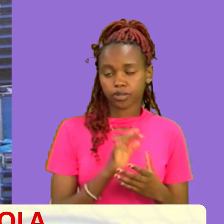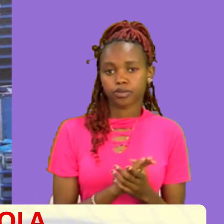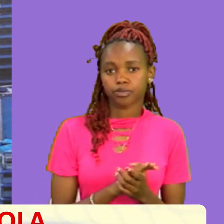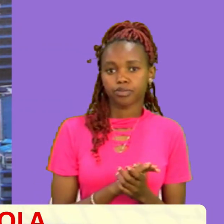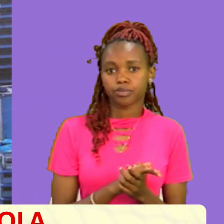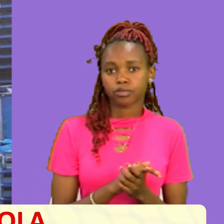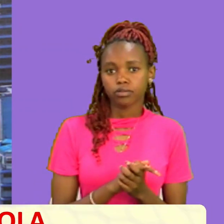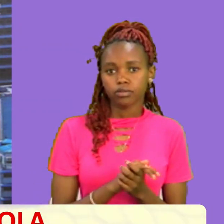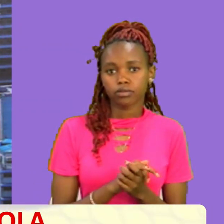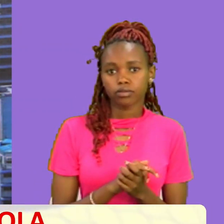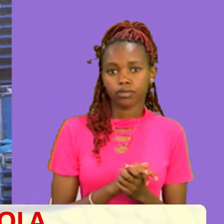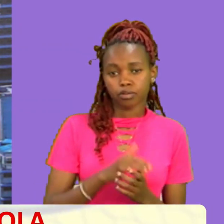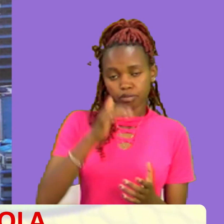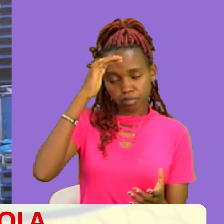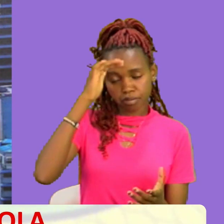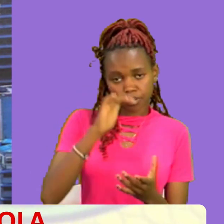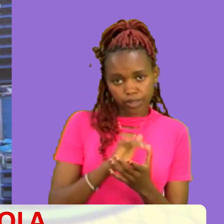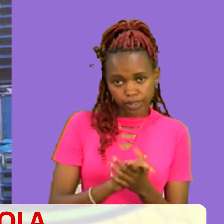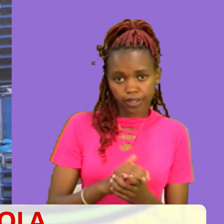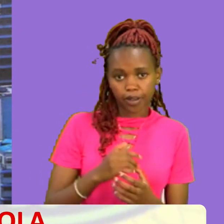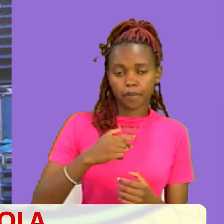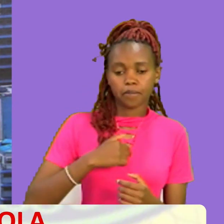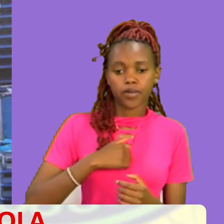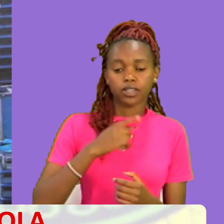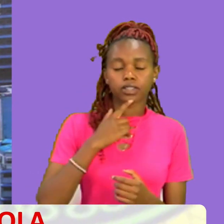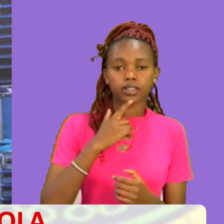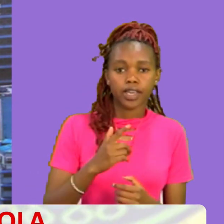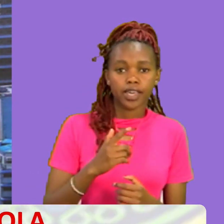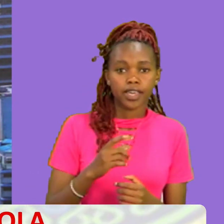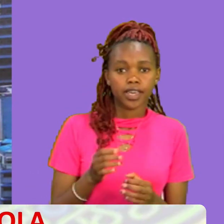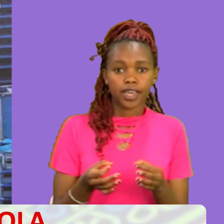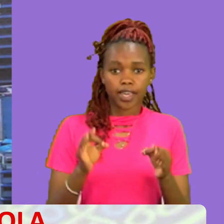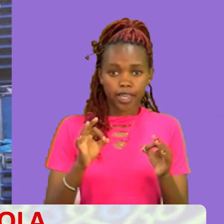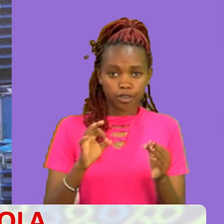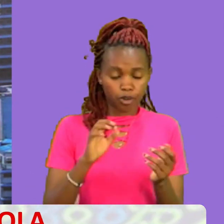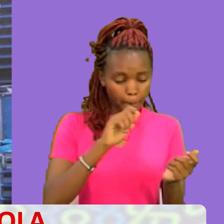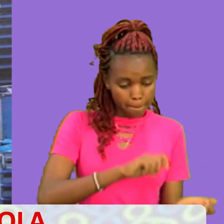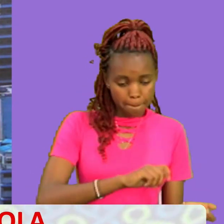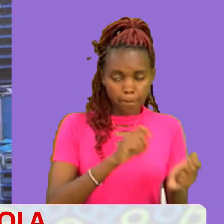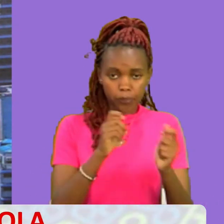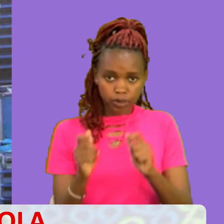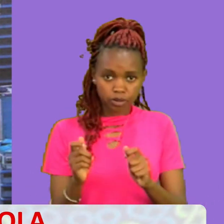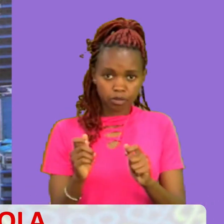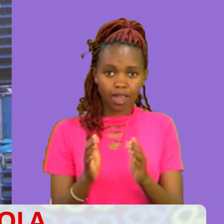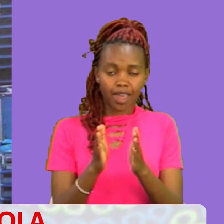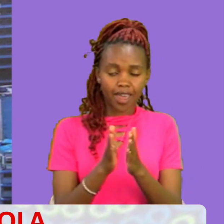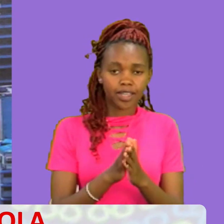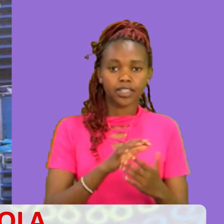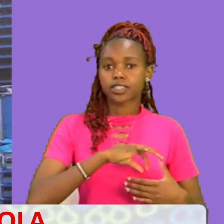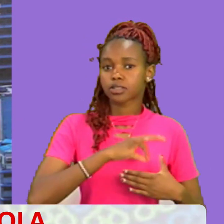Amini amini na kwambia Mtu asipozaliwa kwa maji na kwa roo